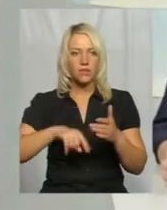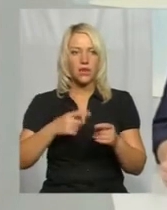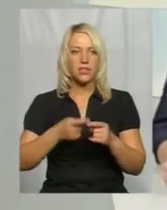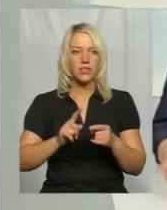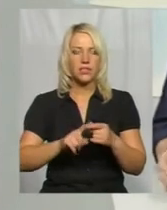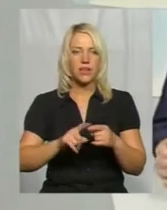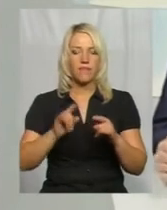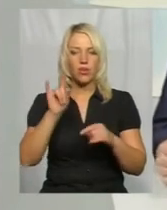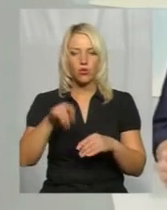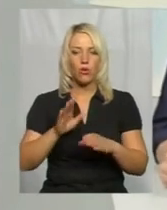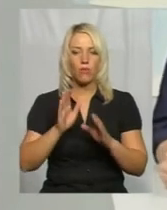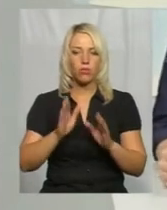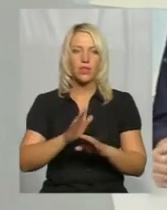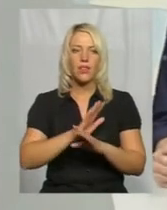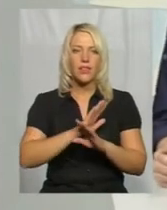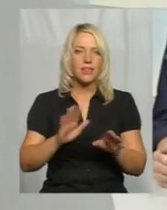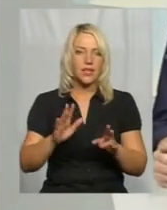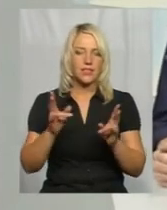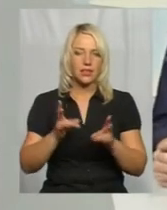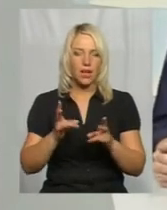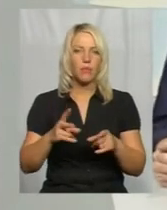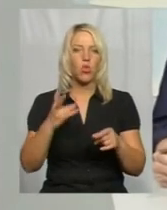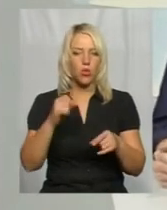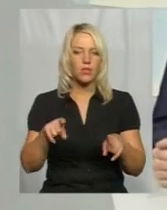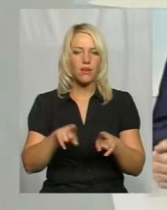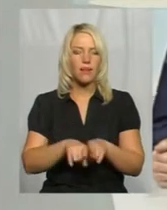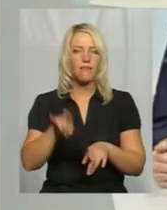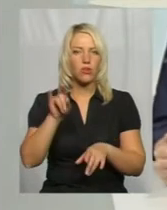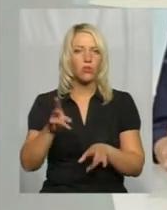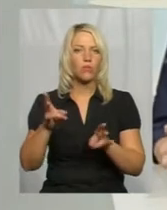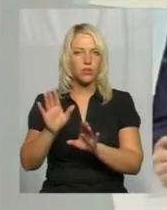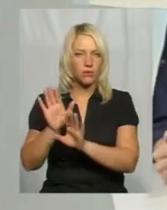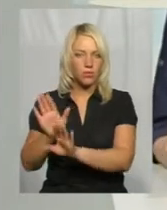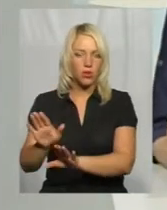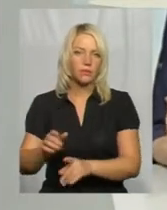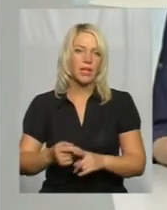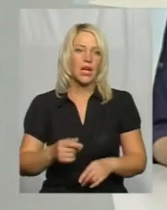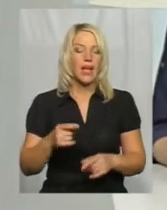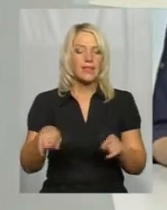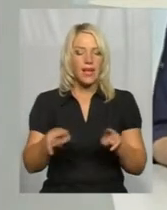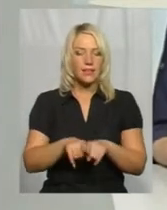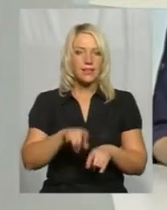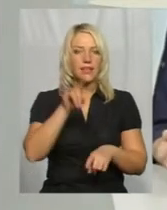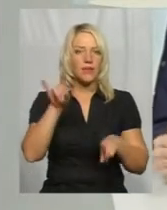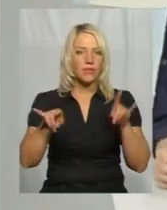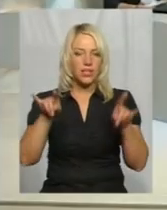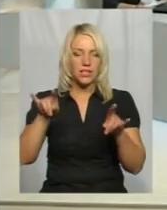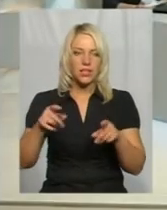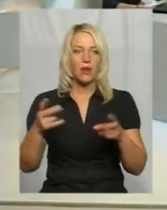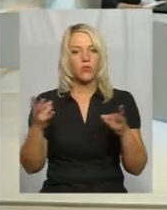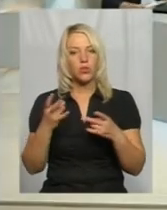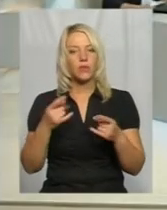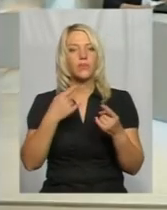незатребуваним, але таке має бути. Такі бокси, пані Ларисо, як ви вважаєте, потрібні в інших пологових стаціонарах